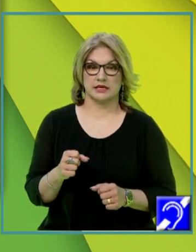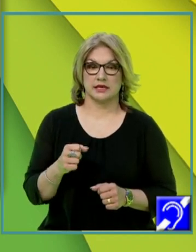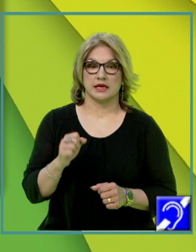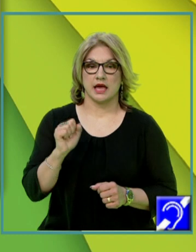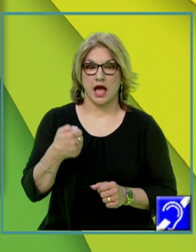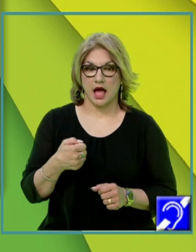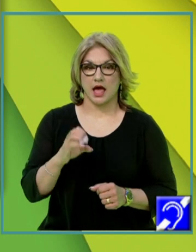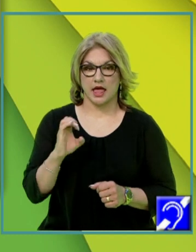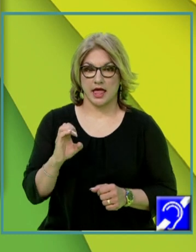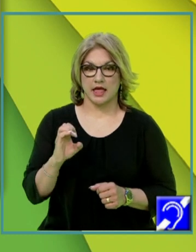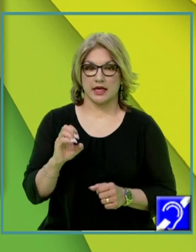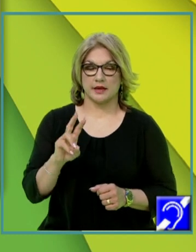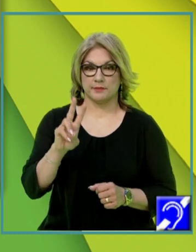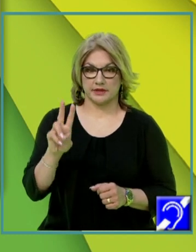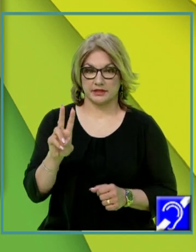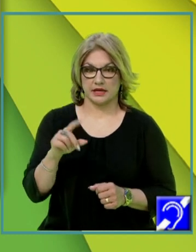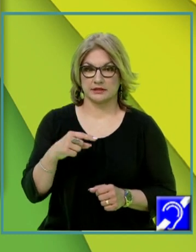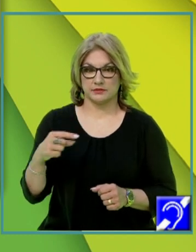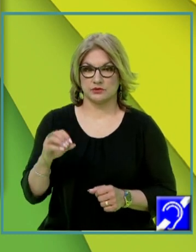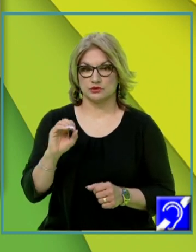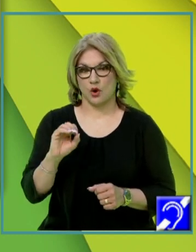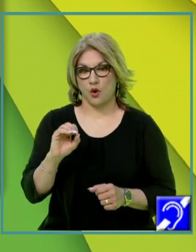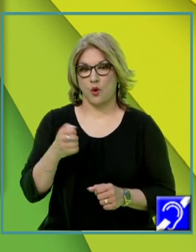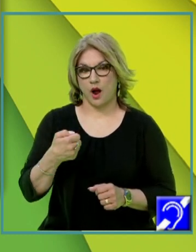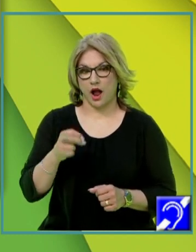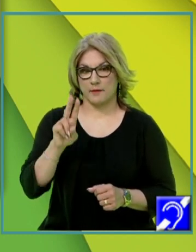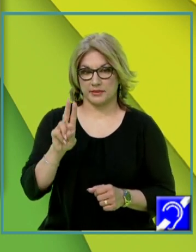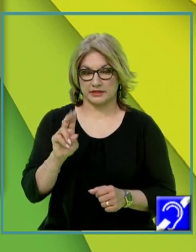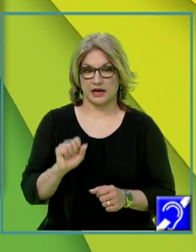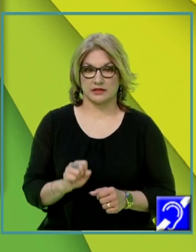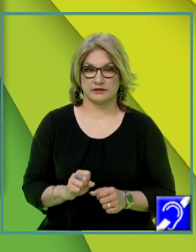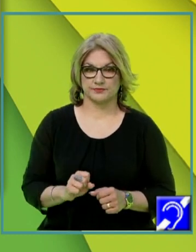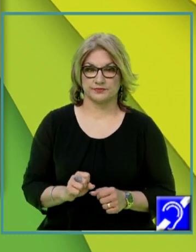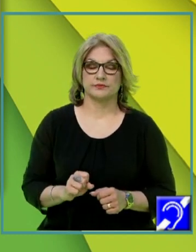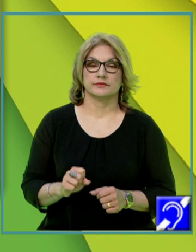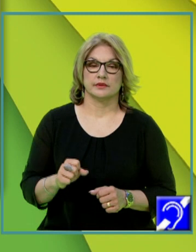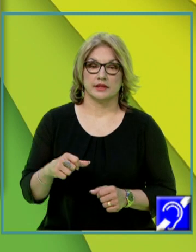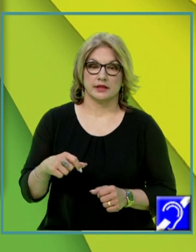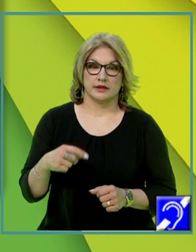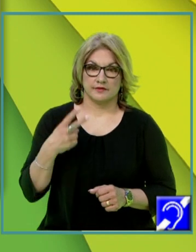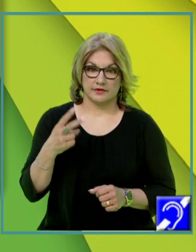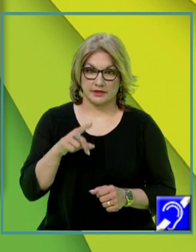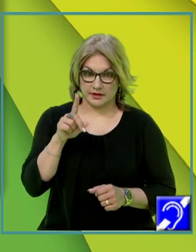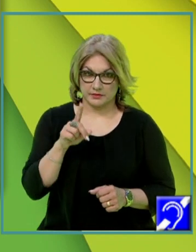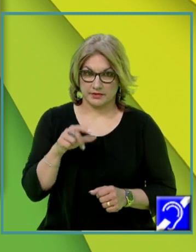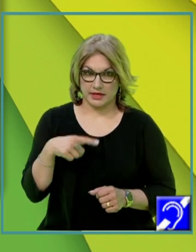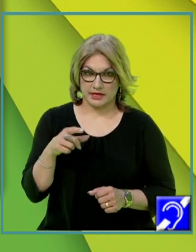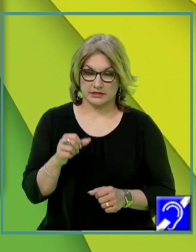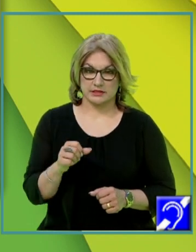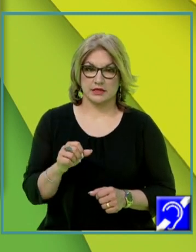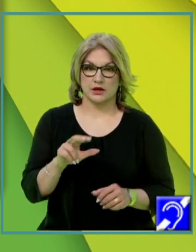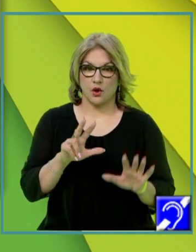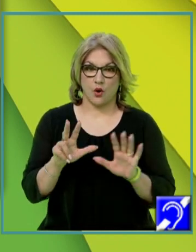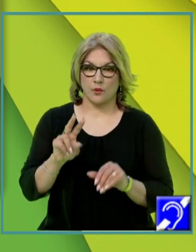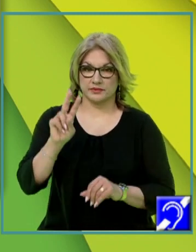pătrat minus OA pătrat. Deci, este egal cu AE pătrat, uitați-l avem aici, deci este 8